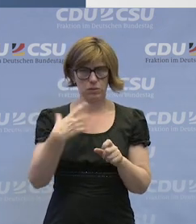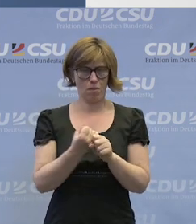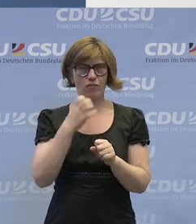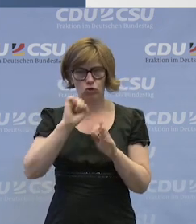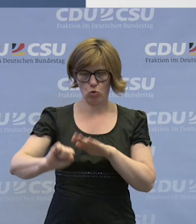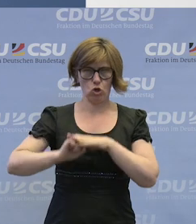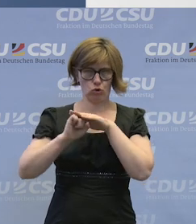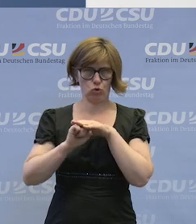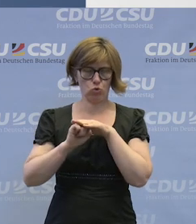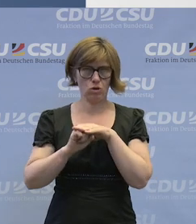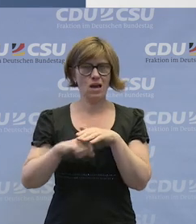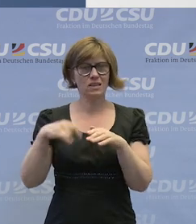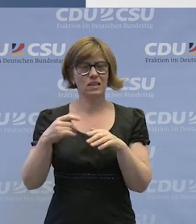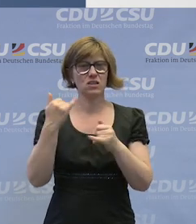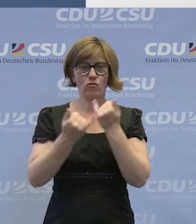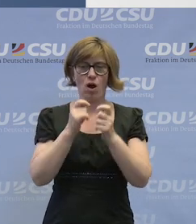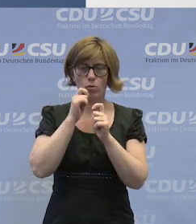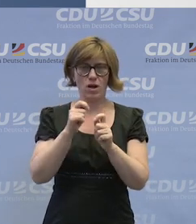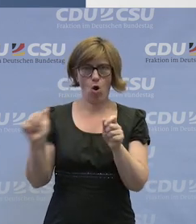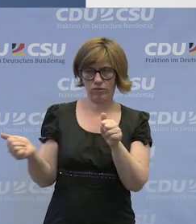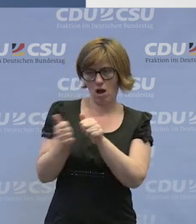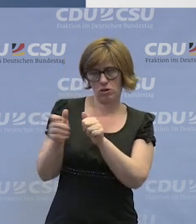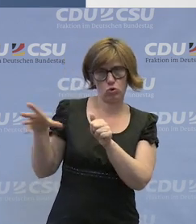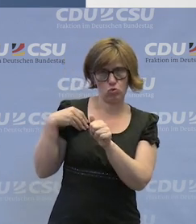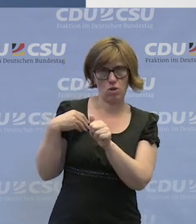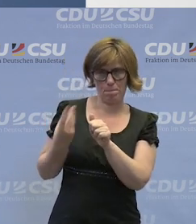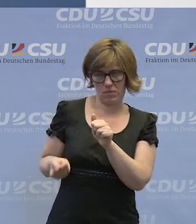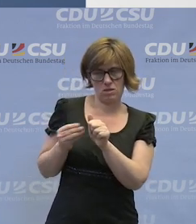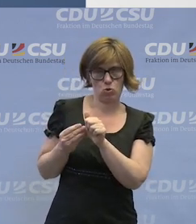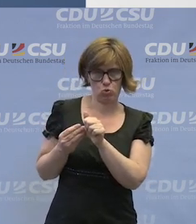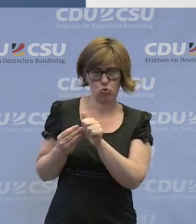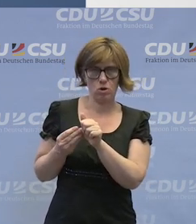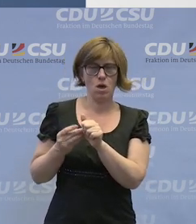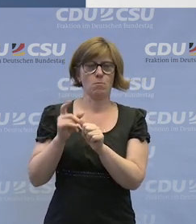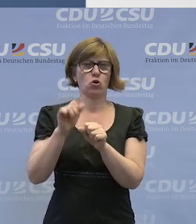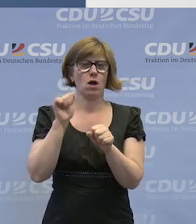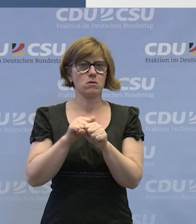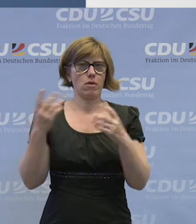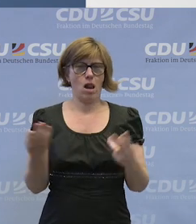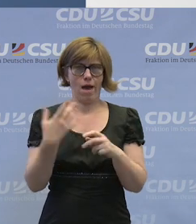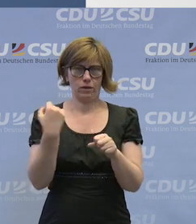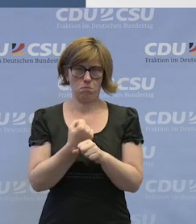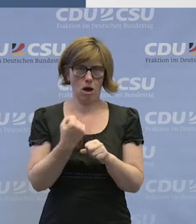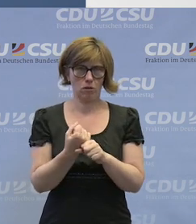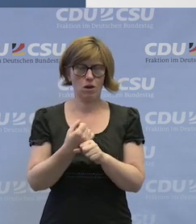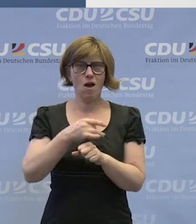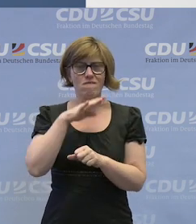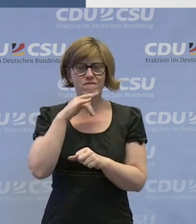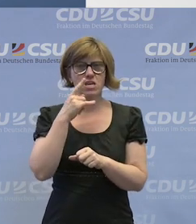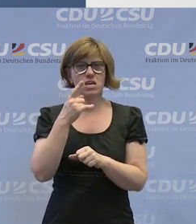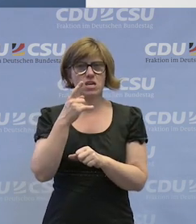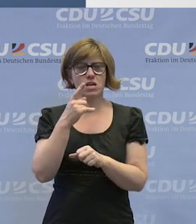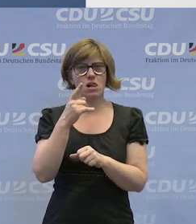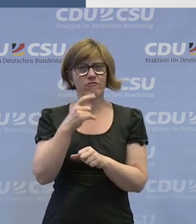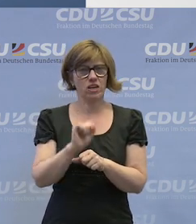Es kommt ja jetzt auch noch die Frauenbeauftragte dazu. Und man kann das sehr leicht machen. Viele kennen auch das